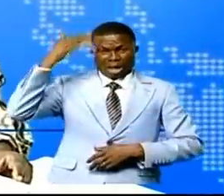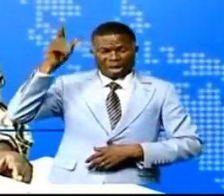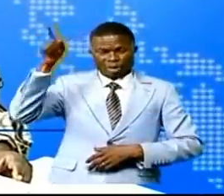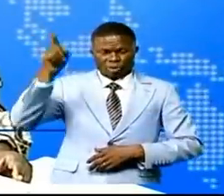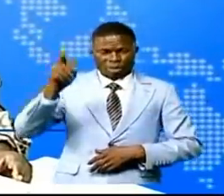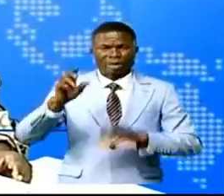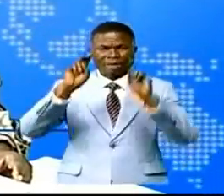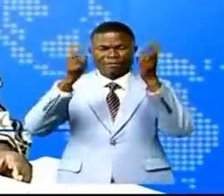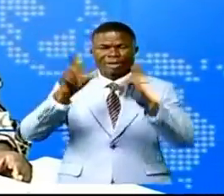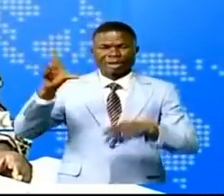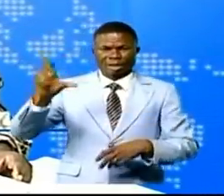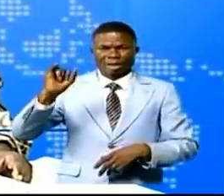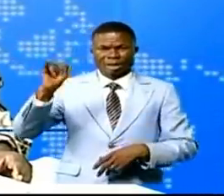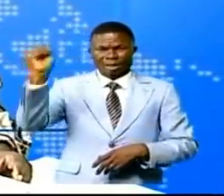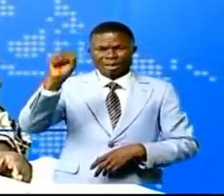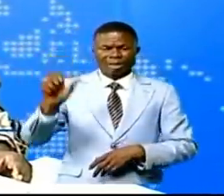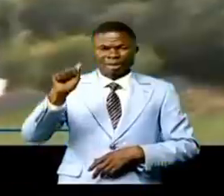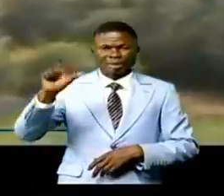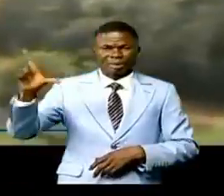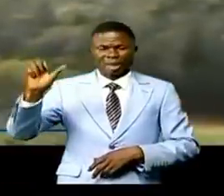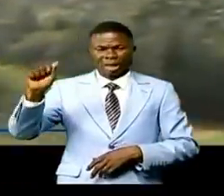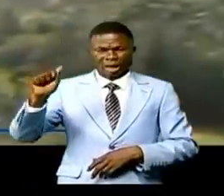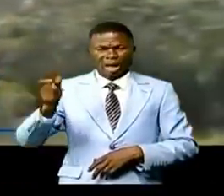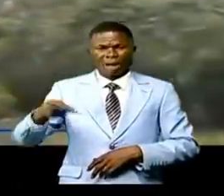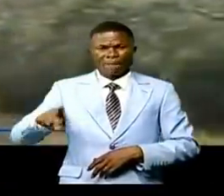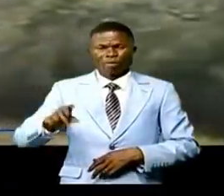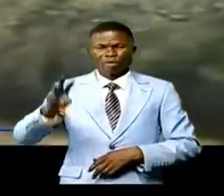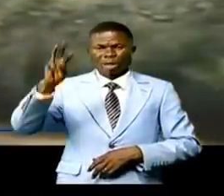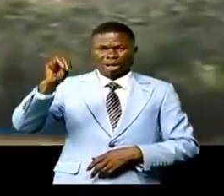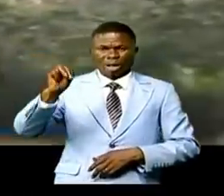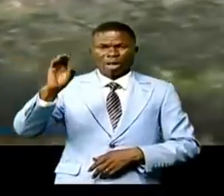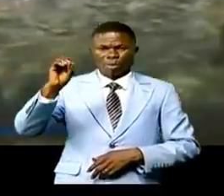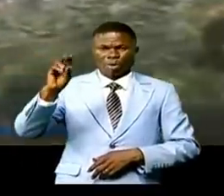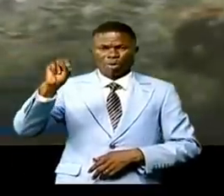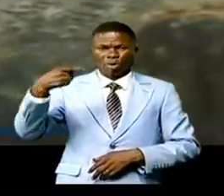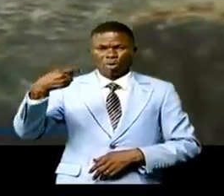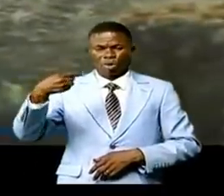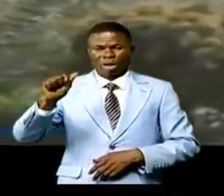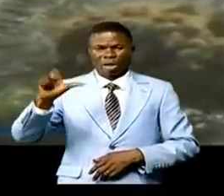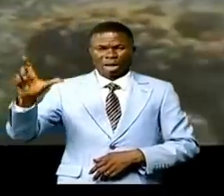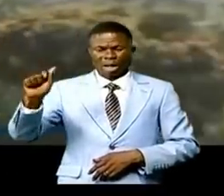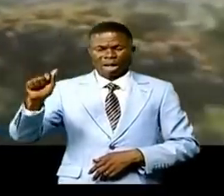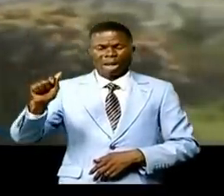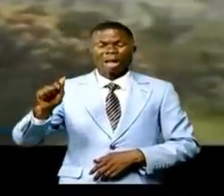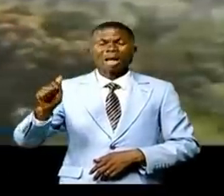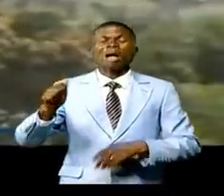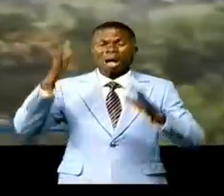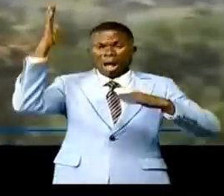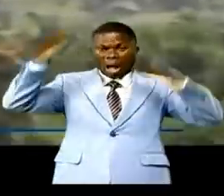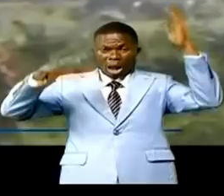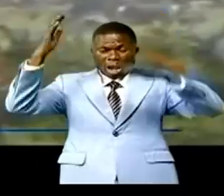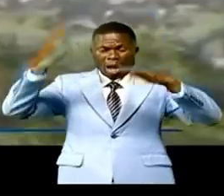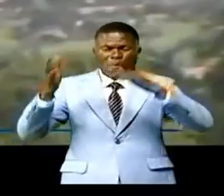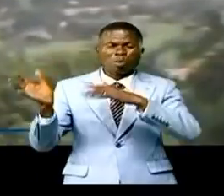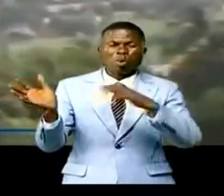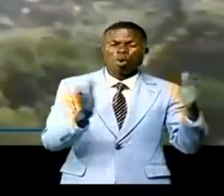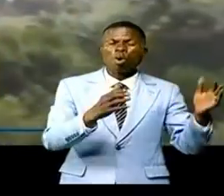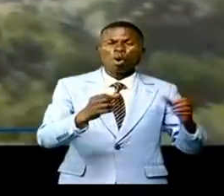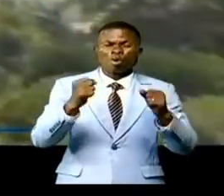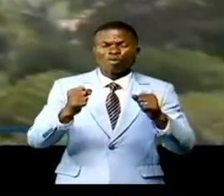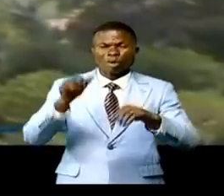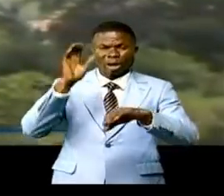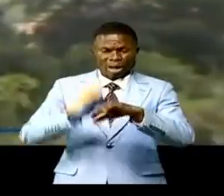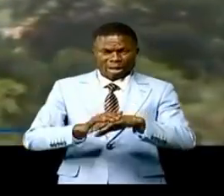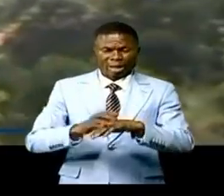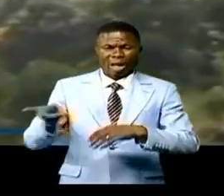de la province de la Mongala. Peut-être aux environs des 14 et 30 qu'une pluie accompagnée d'une voix violente s'est abattue sur toute l'étendue des provinces de